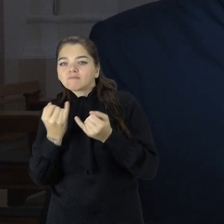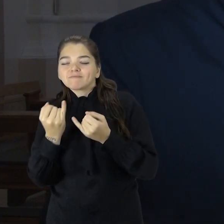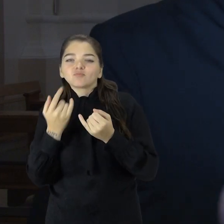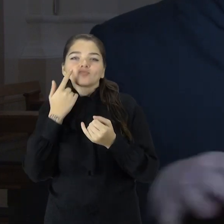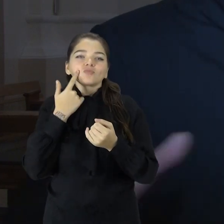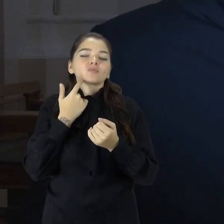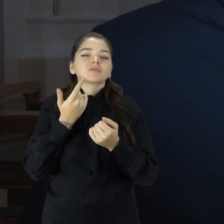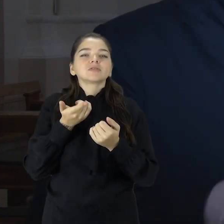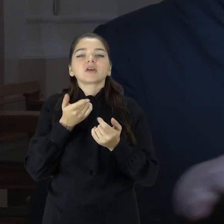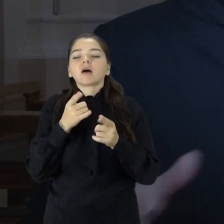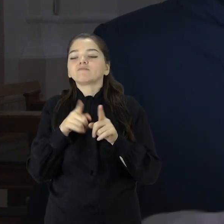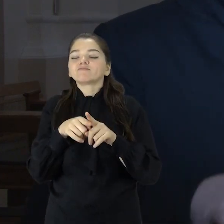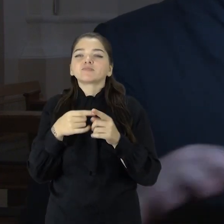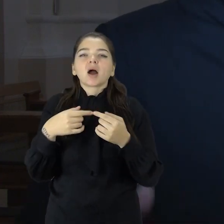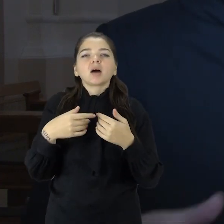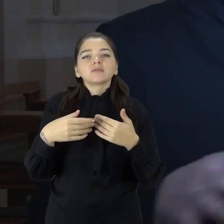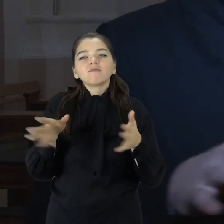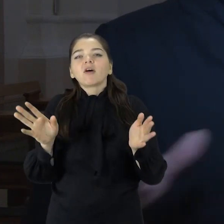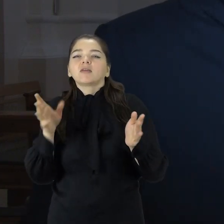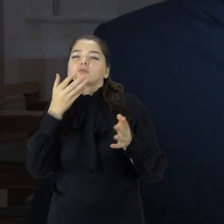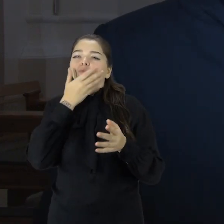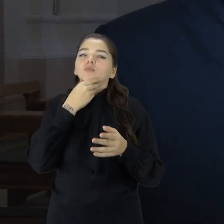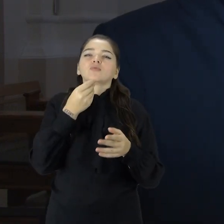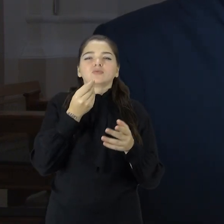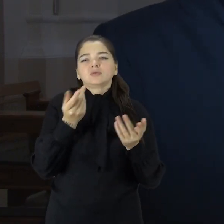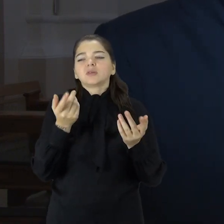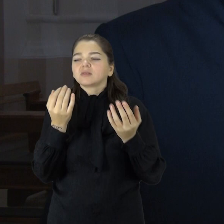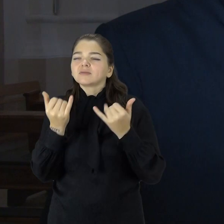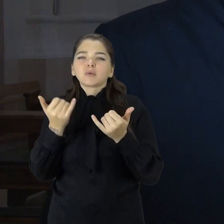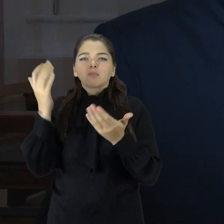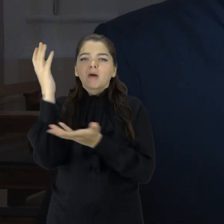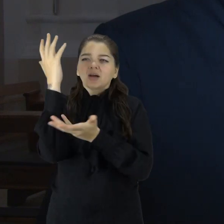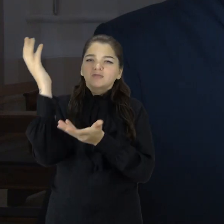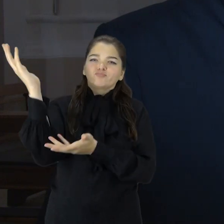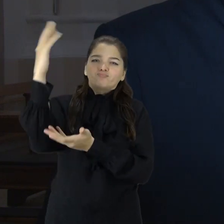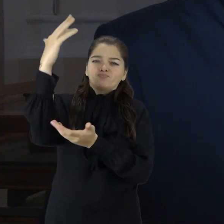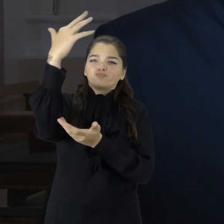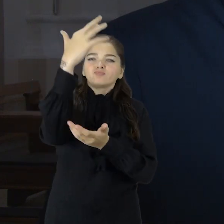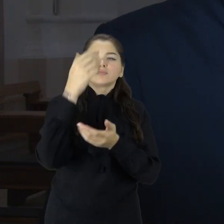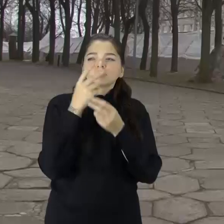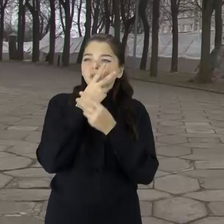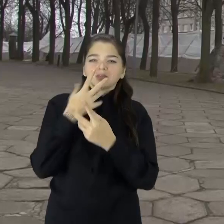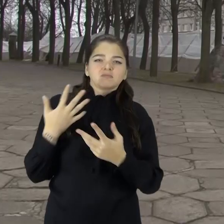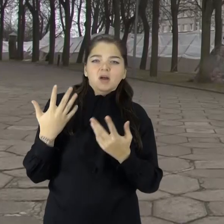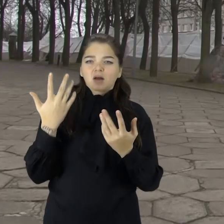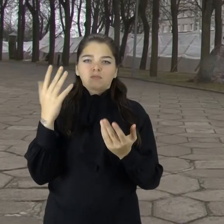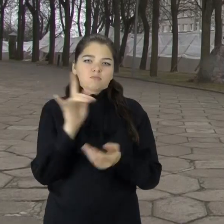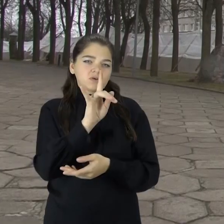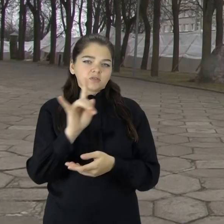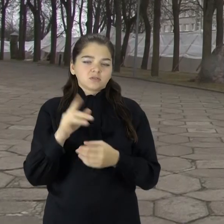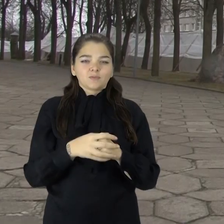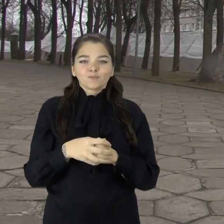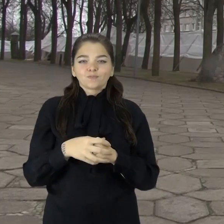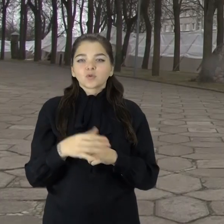atskleidimo, atverimo, nes labai užgožę šiek tiek medžiai nedeidžia matyti. Šiaulių